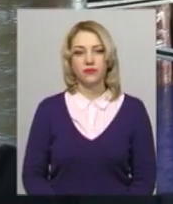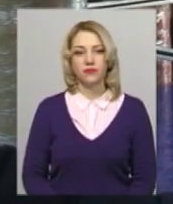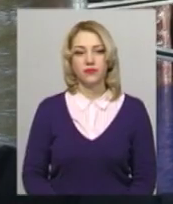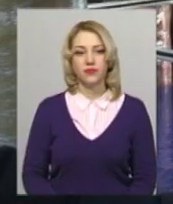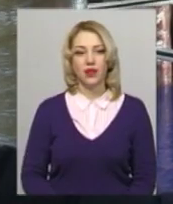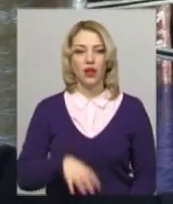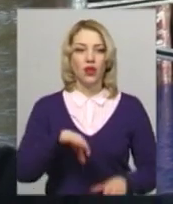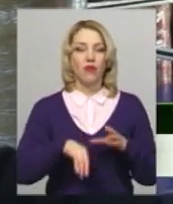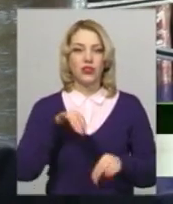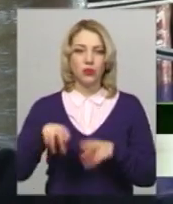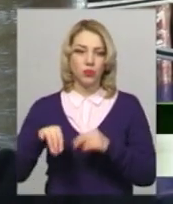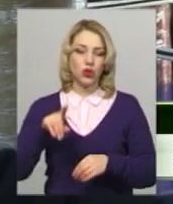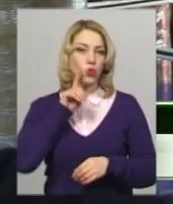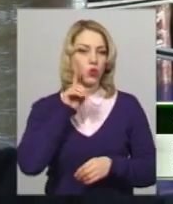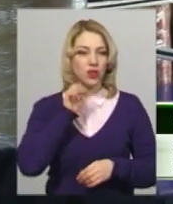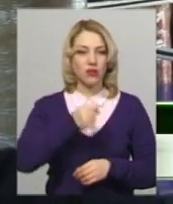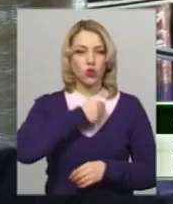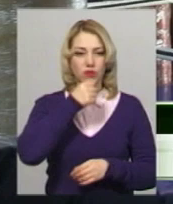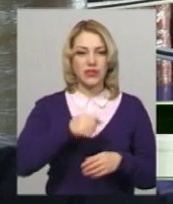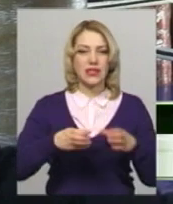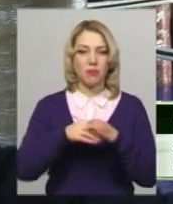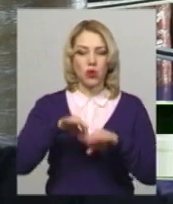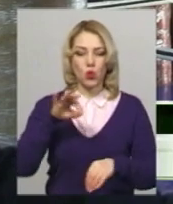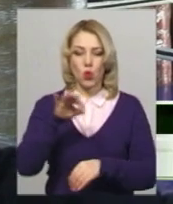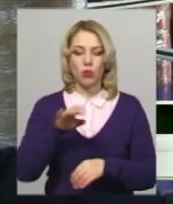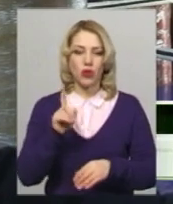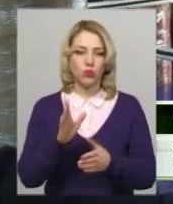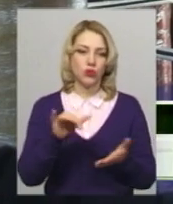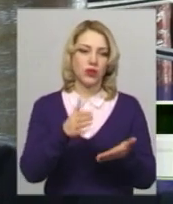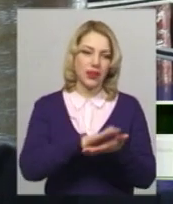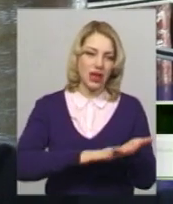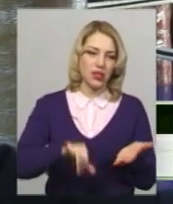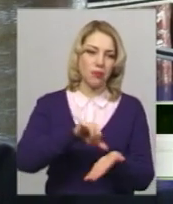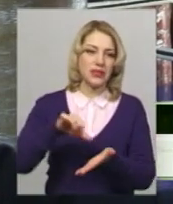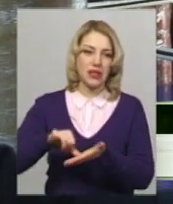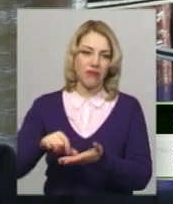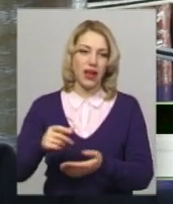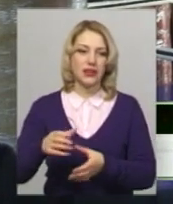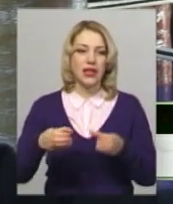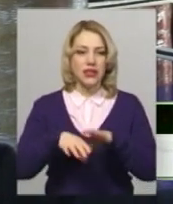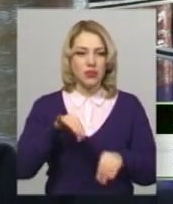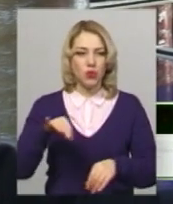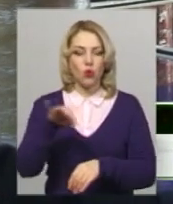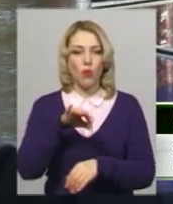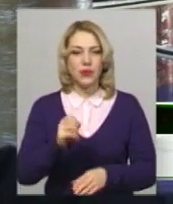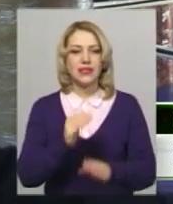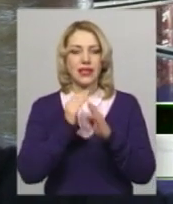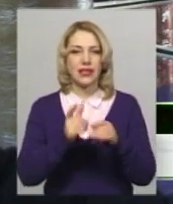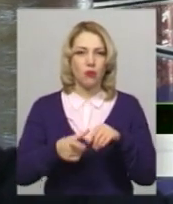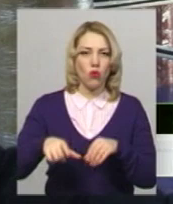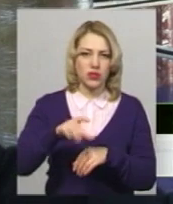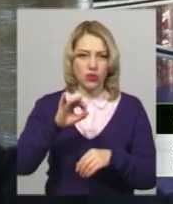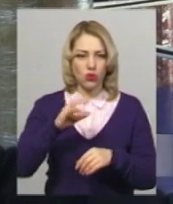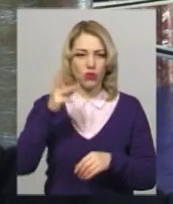Відбір юнаків та дорослих у збірної області, які далі будуть представляти збірну області з кікбоксингу на чемпіонаті